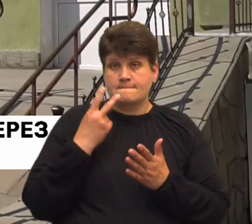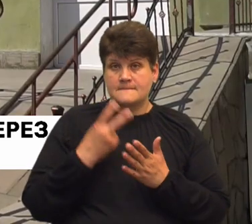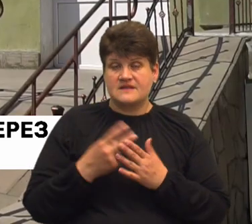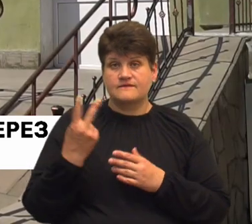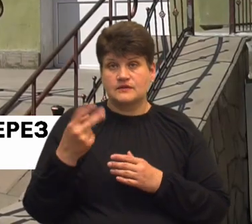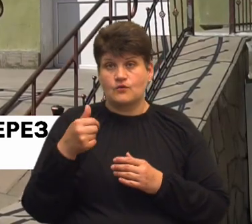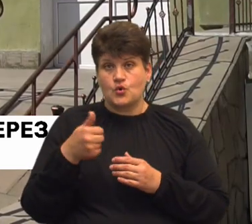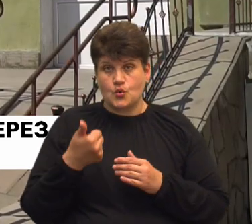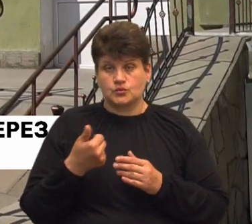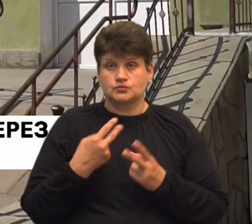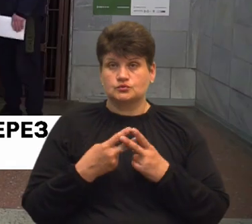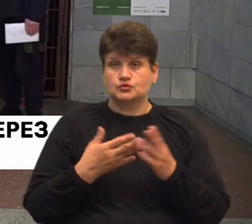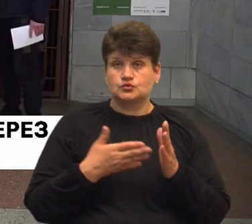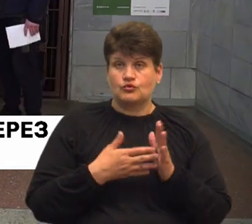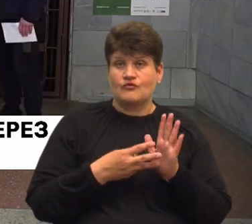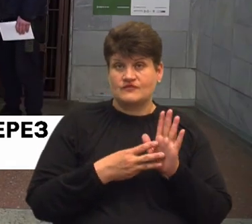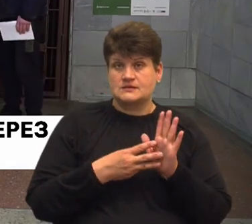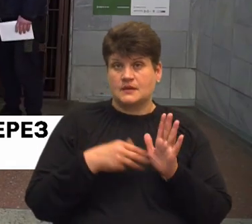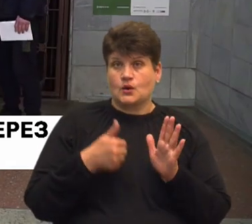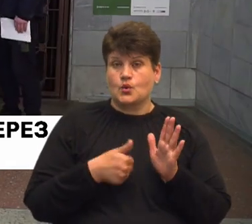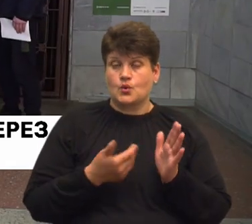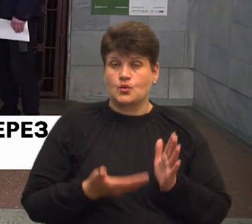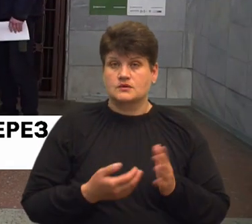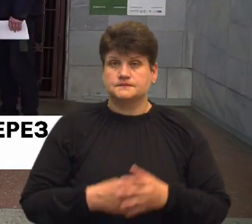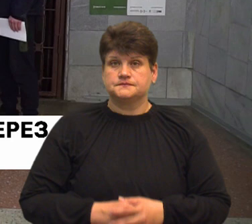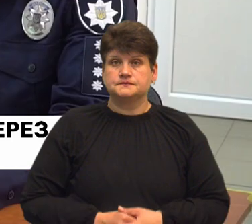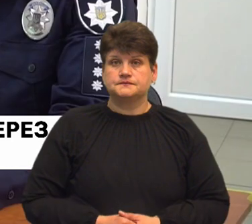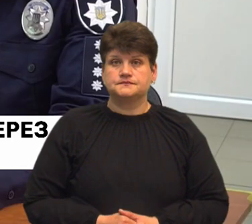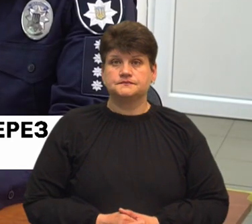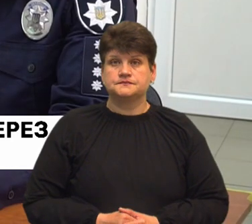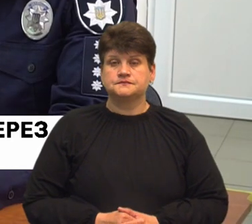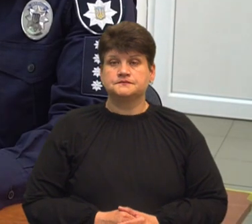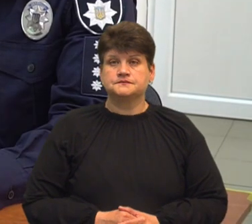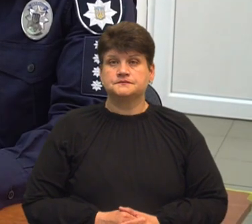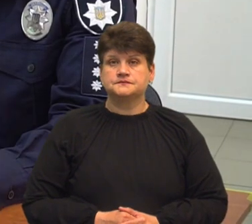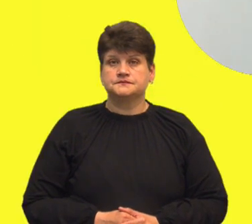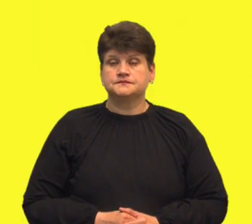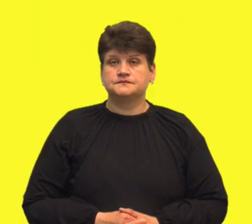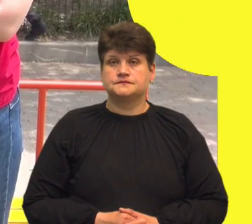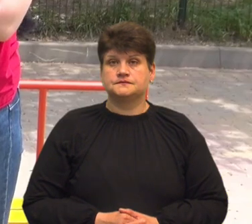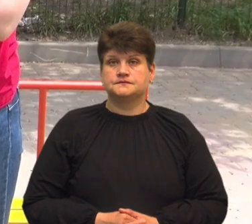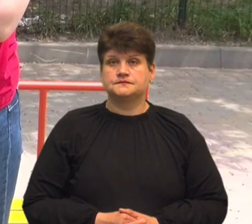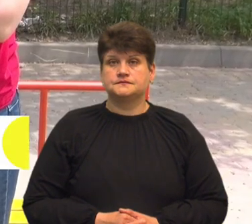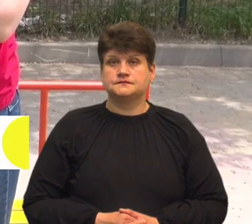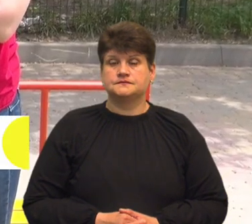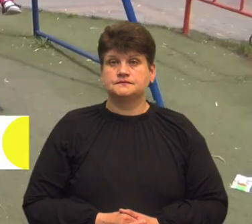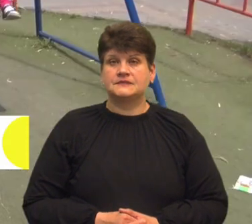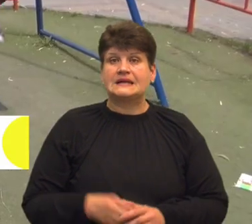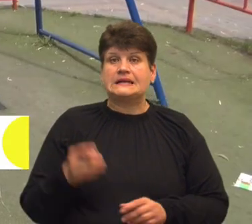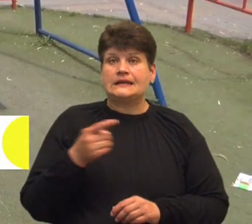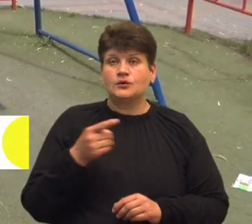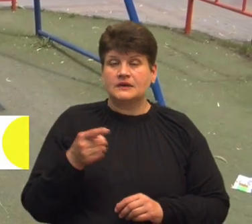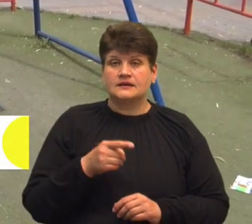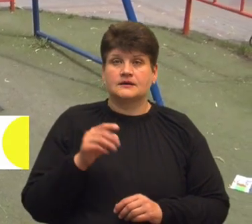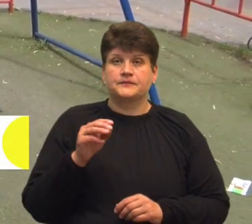років обмеження волі до восьми років ув'язнення. Діана Качуровська, Андрій Бодак, Суспільне новини. Тернопіль. Тернополянка Антоніна